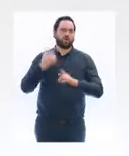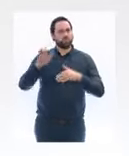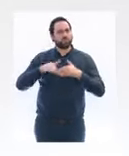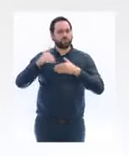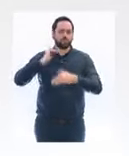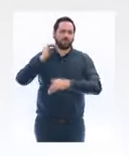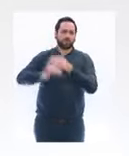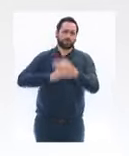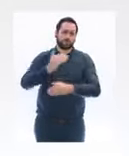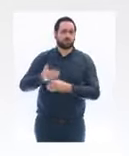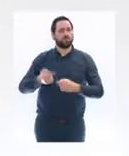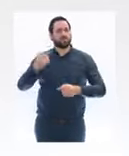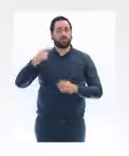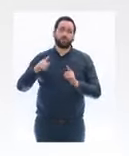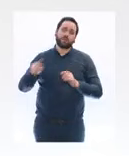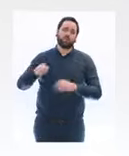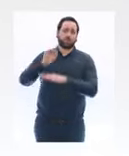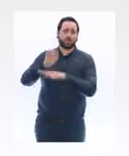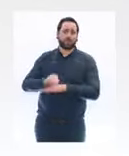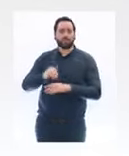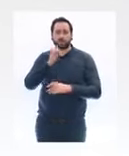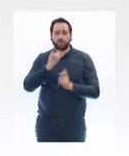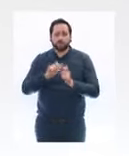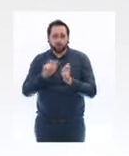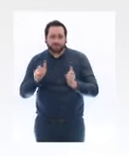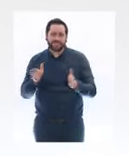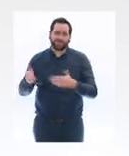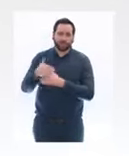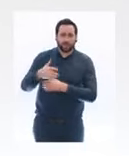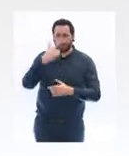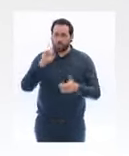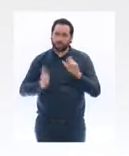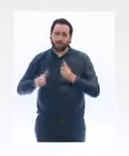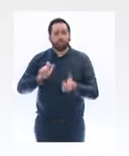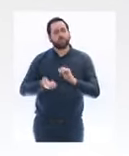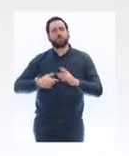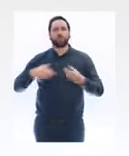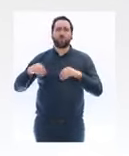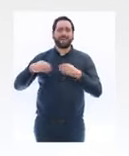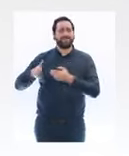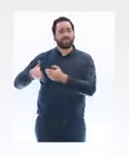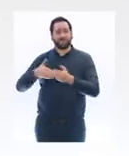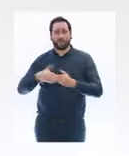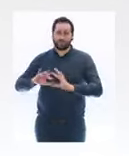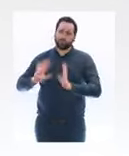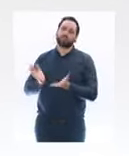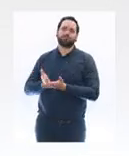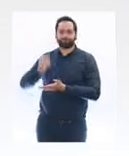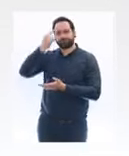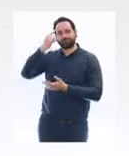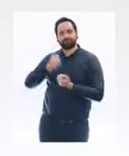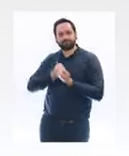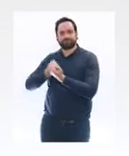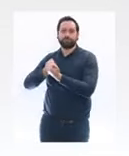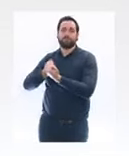indépendants, aux plus petites entreprises, aux secteurs qui sont les plus touchés, à tous les commerces qui ont été fermés, toutes en engageant sans délai